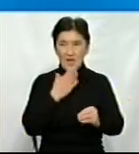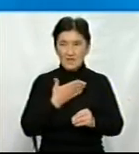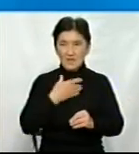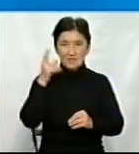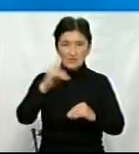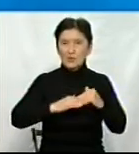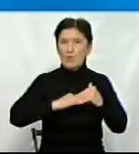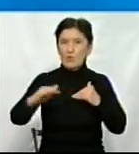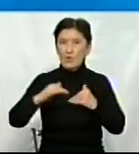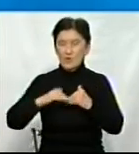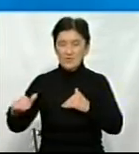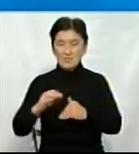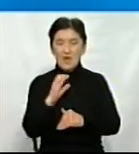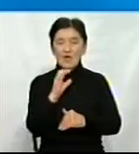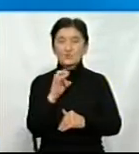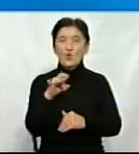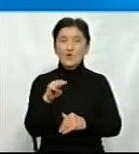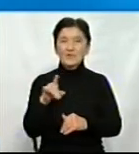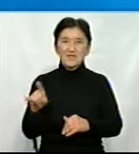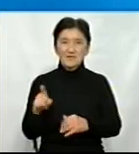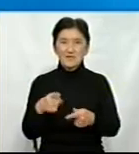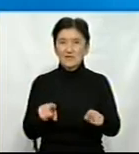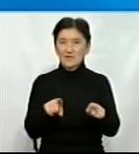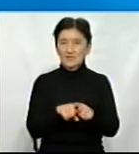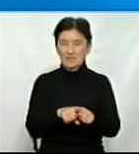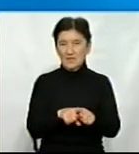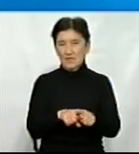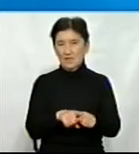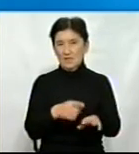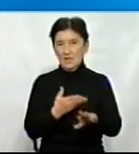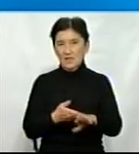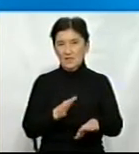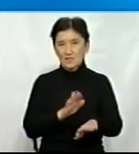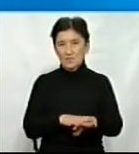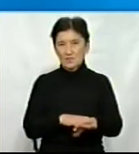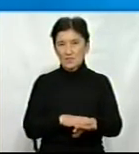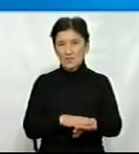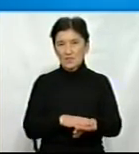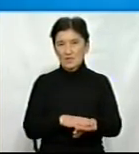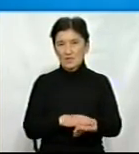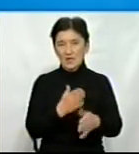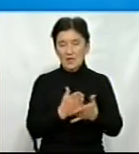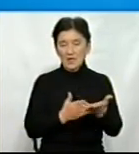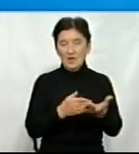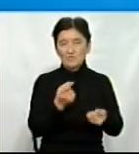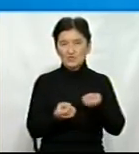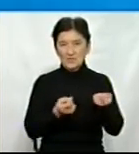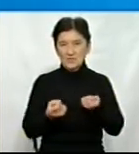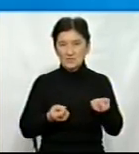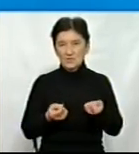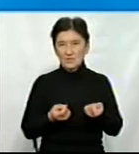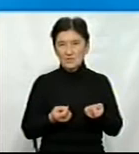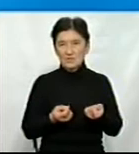сорти, особливо такий селекційно-генетичний інститут і Миронівський інститут пшениць, сорти озимої пшениці,